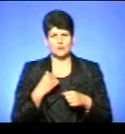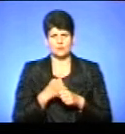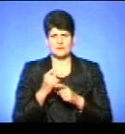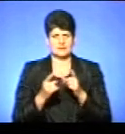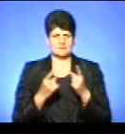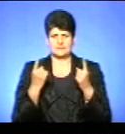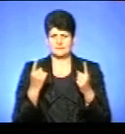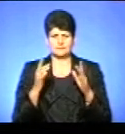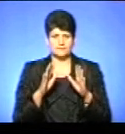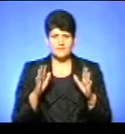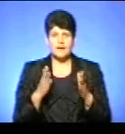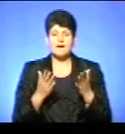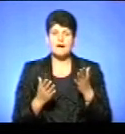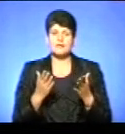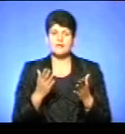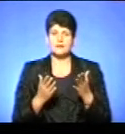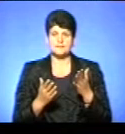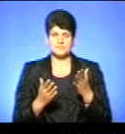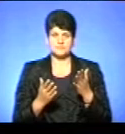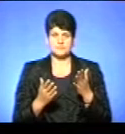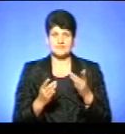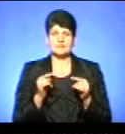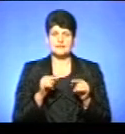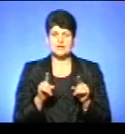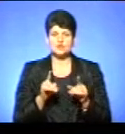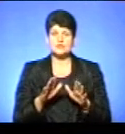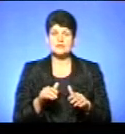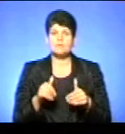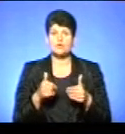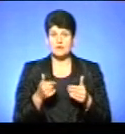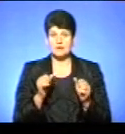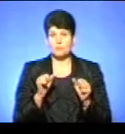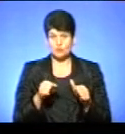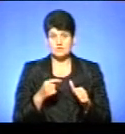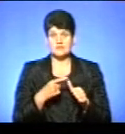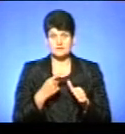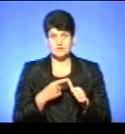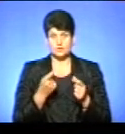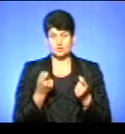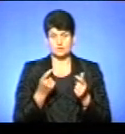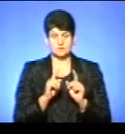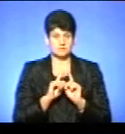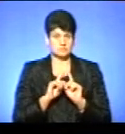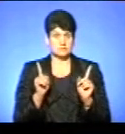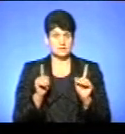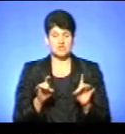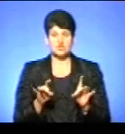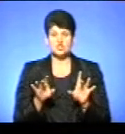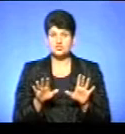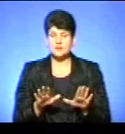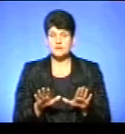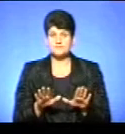правописних нормах, але те, що вони запропонували, можна назвати частково радикальним рішенням і